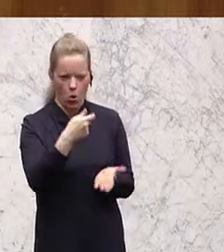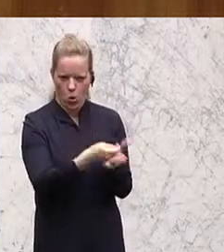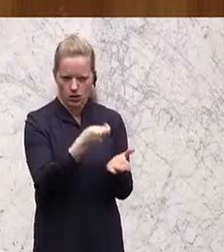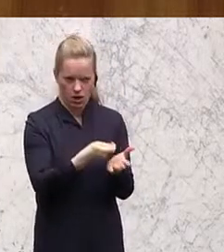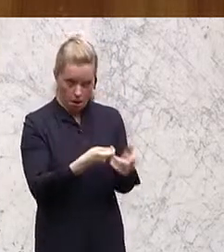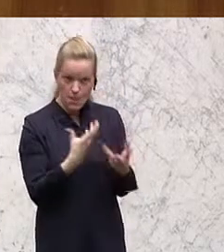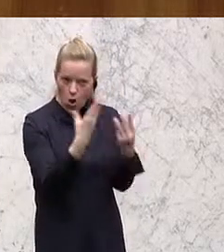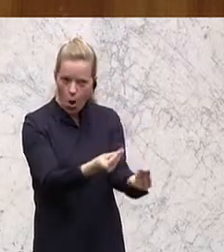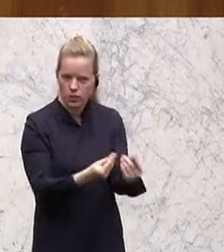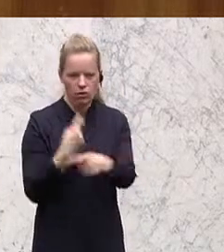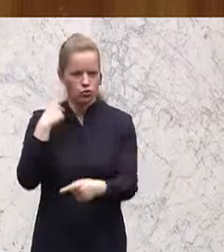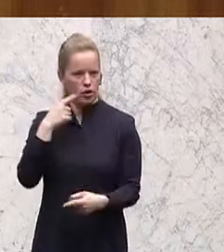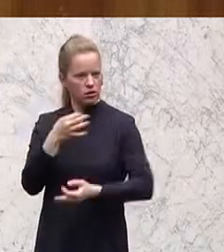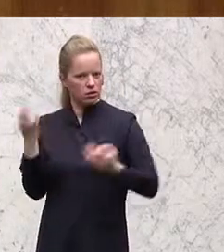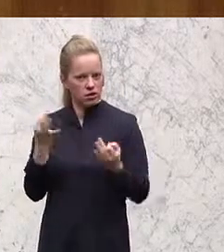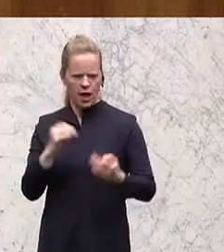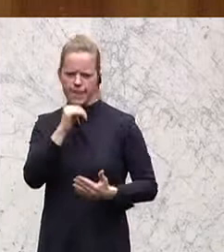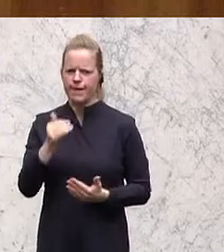Zustand. So viel dazu.